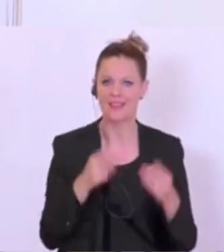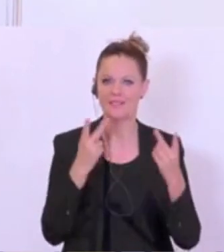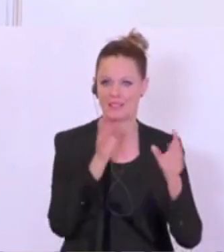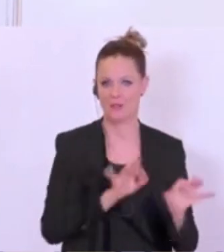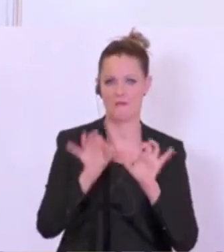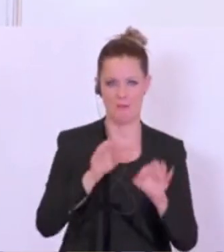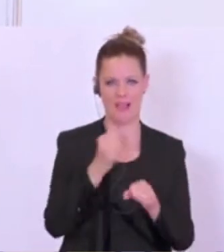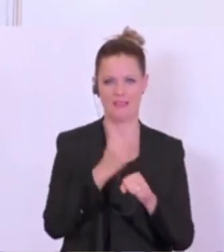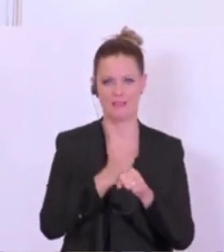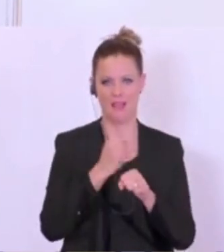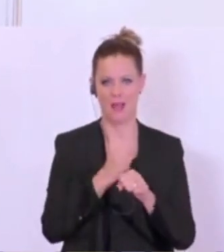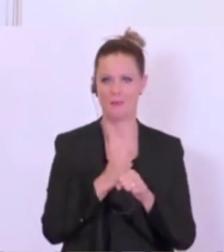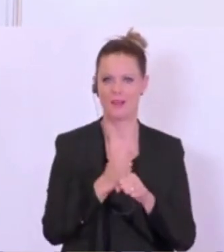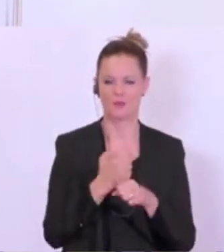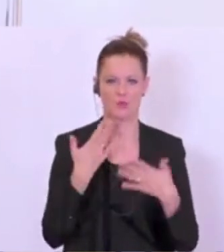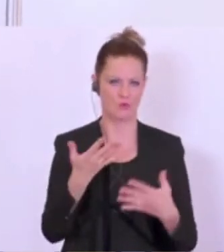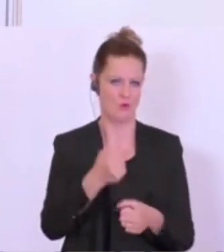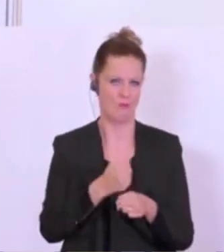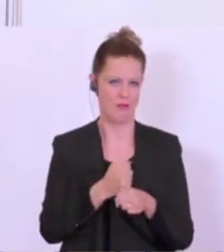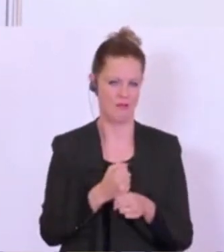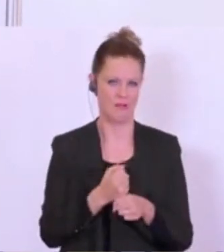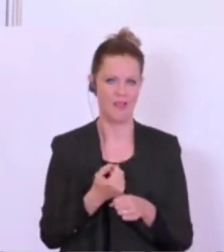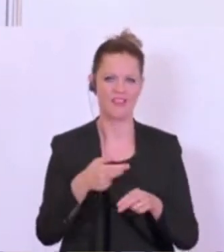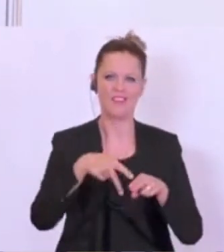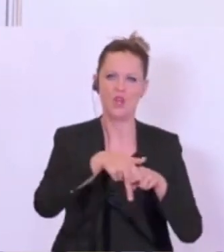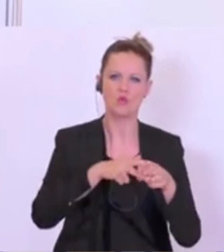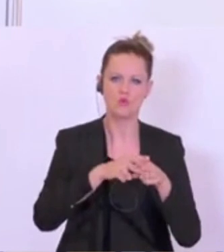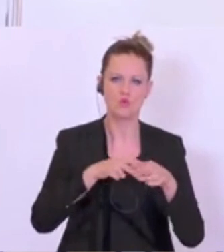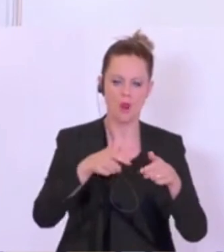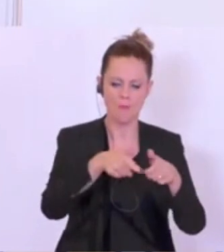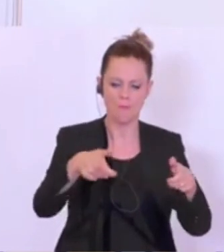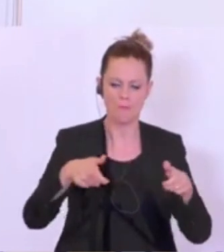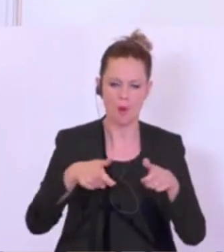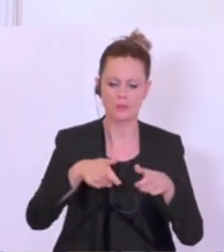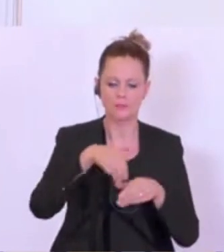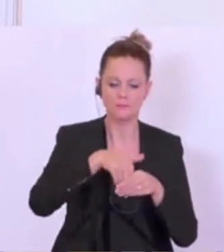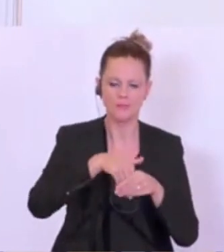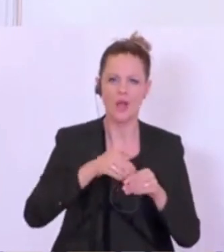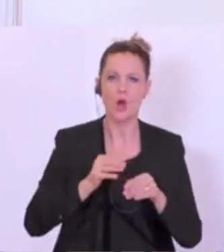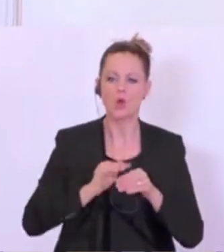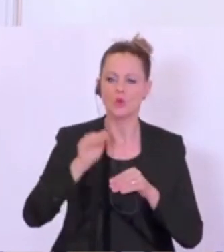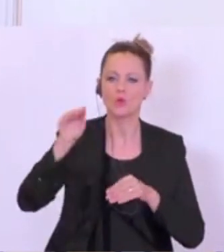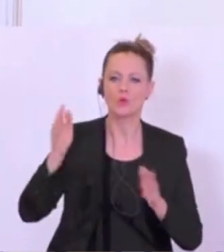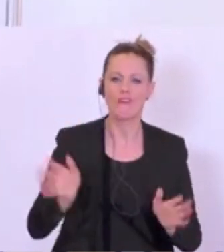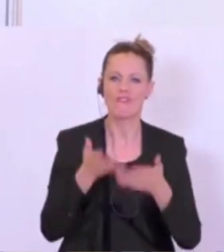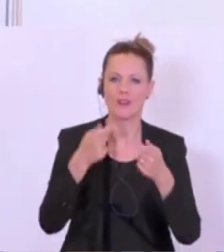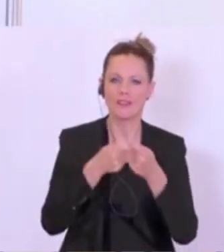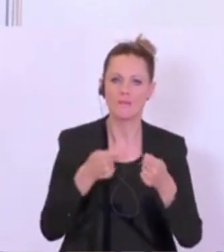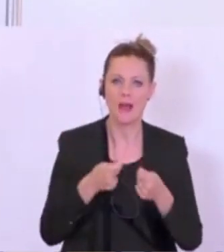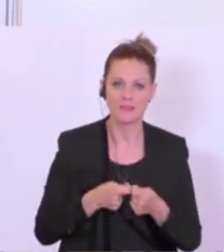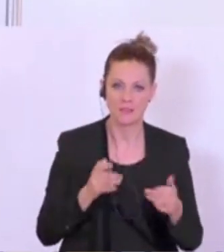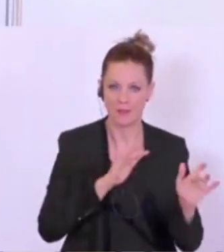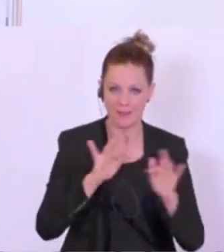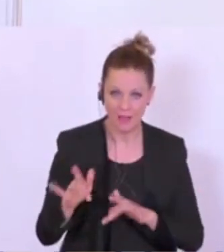Vorbereitungsarbeiten jetzt zu leisten, eine Toolbox zu haben für konjunkturfördernde Maßnahmen und dann